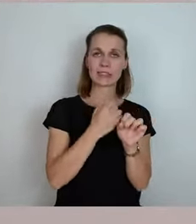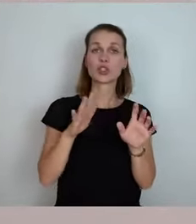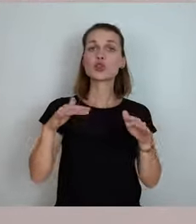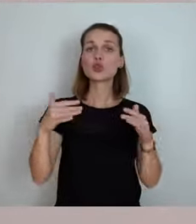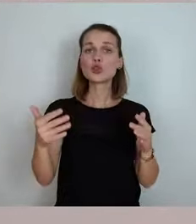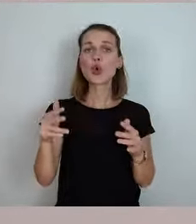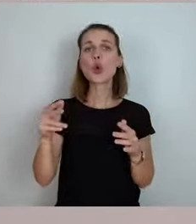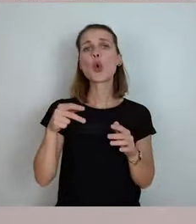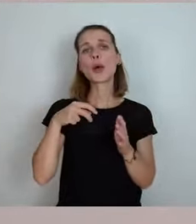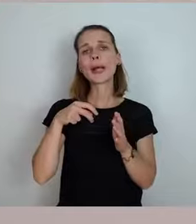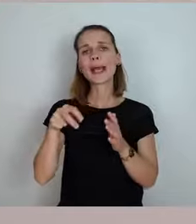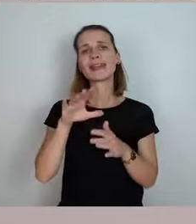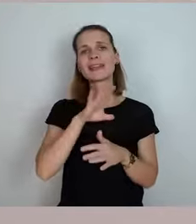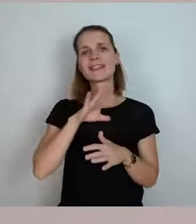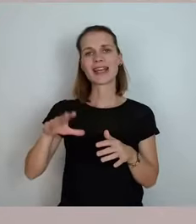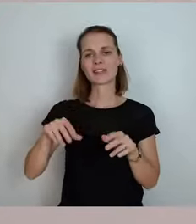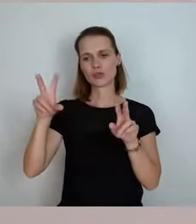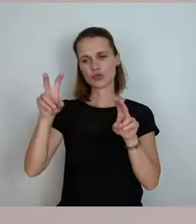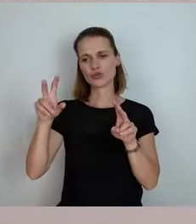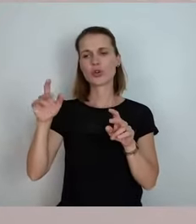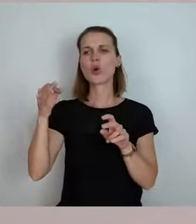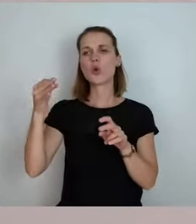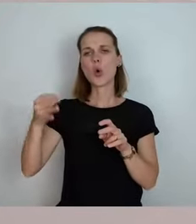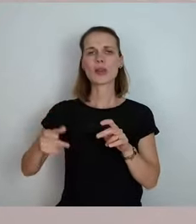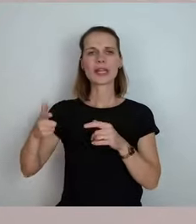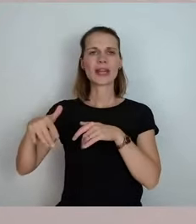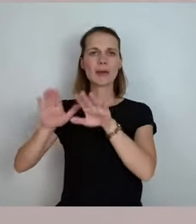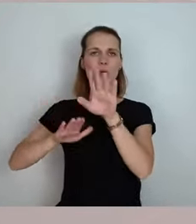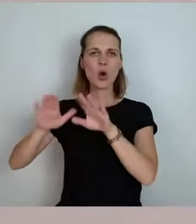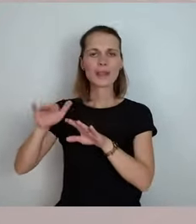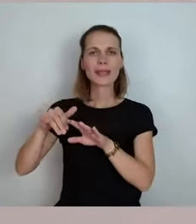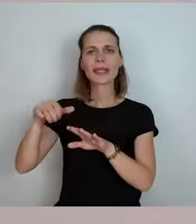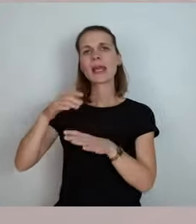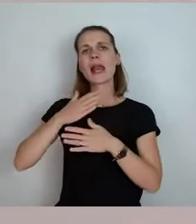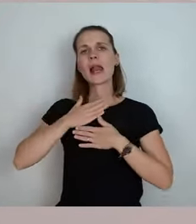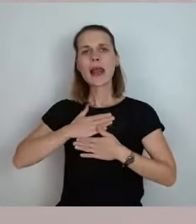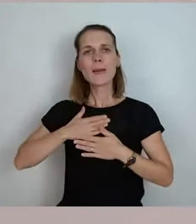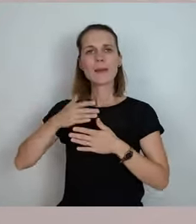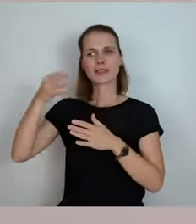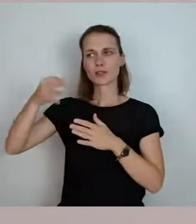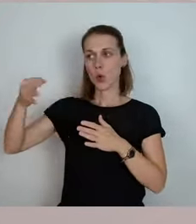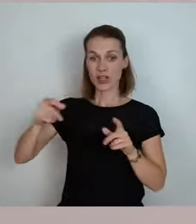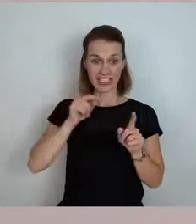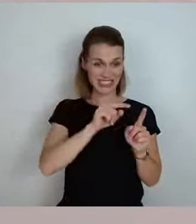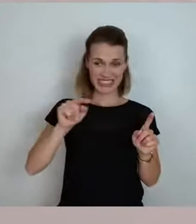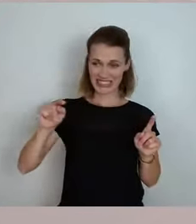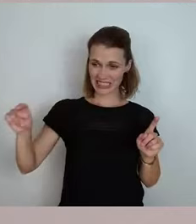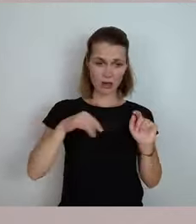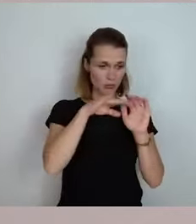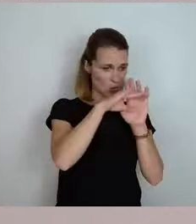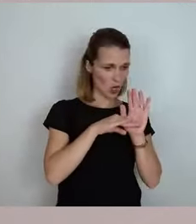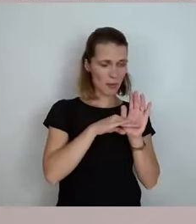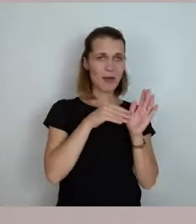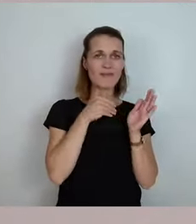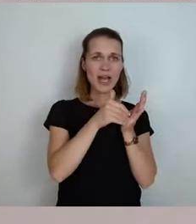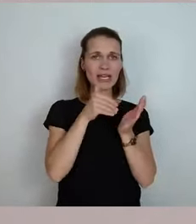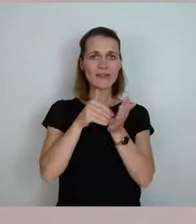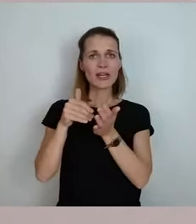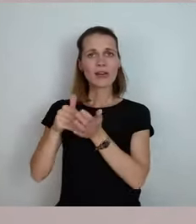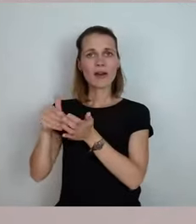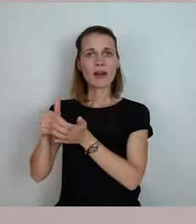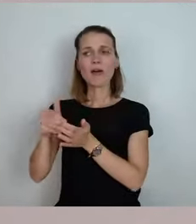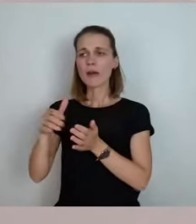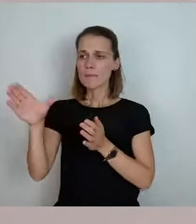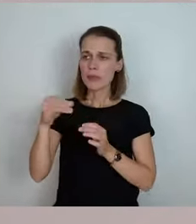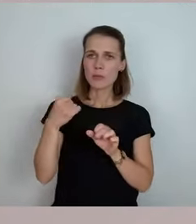bei diesen Orten der Demokratie und auch bei diesen Lieblingsorten weitermachen, sodass es da überall die Möglichkeit gibt, da auch reinzugreifen. nachdem